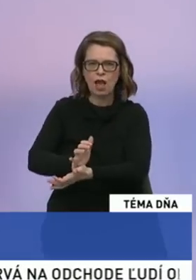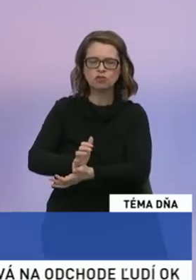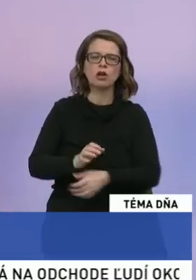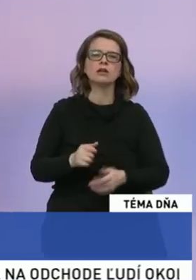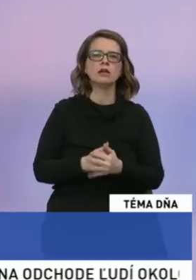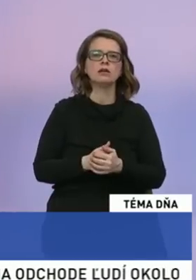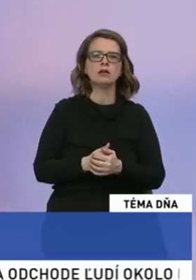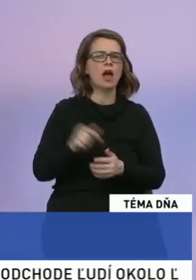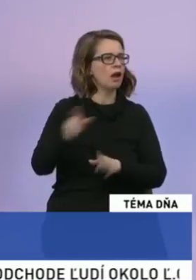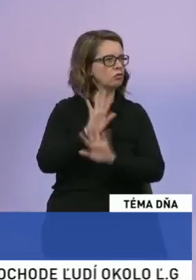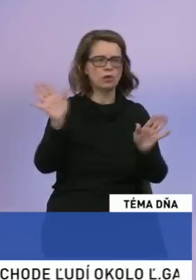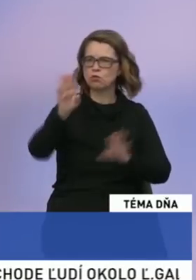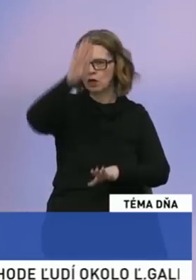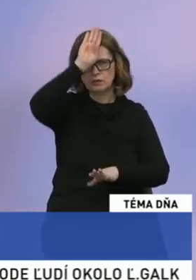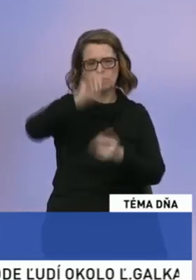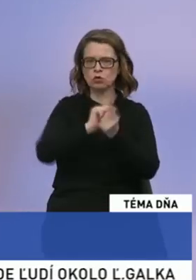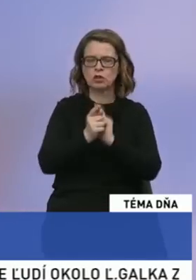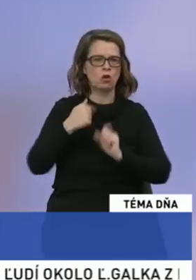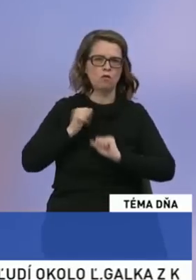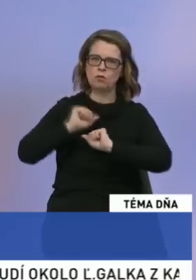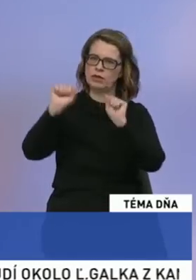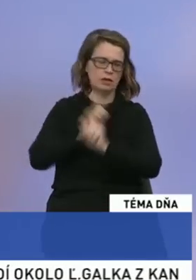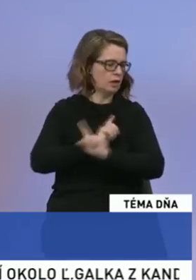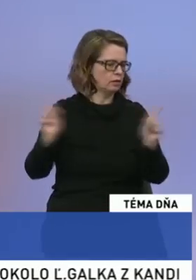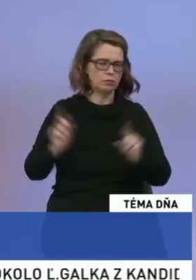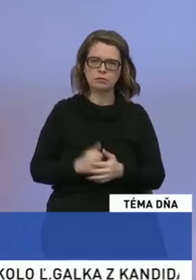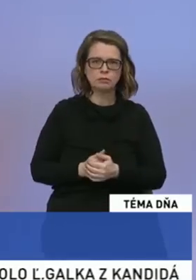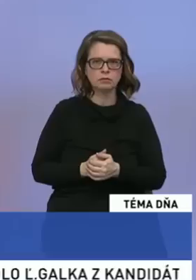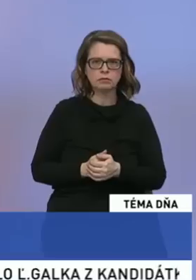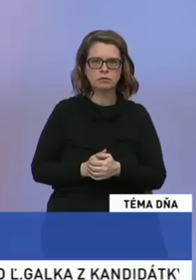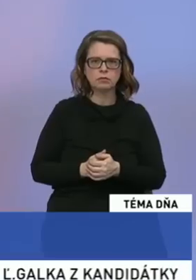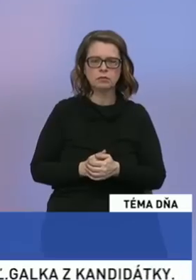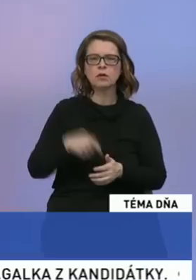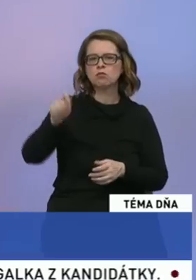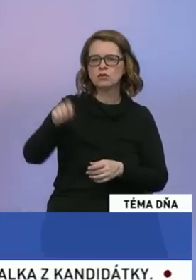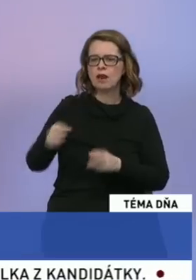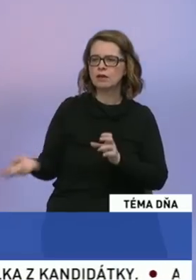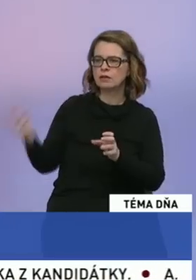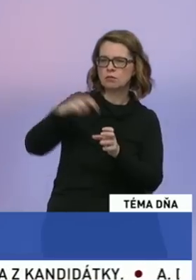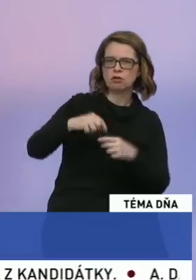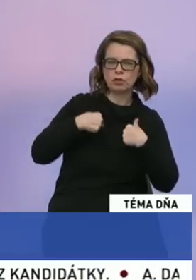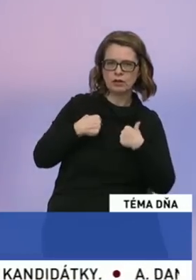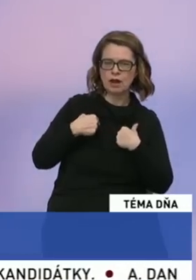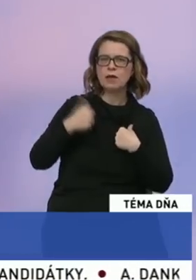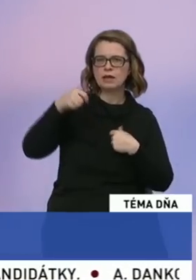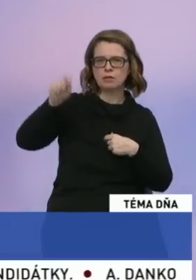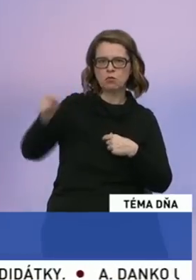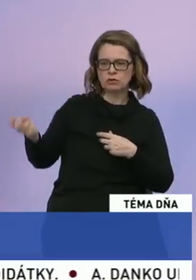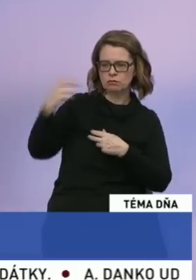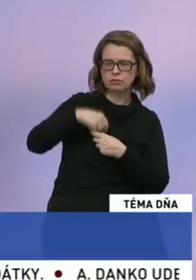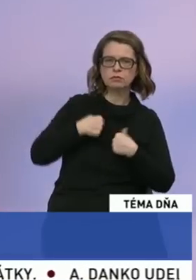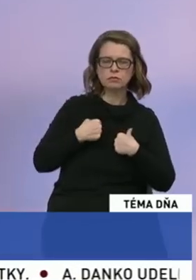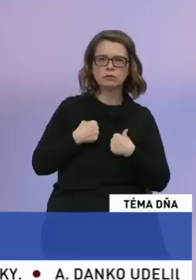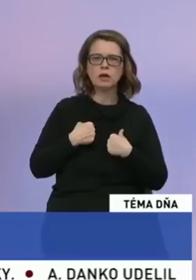rozhodne to nebude istambulský dohovor, ktorý budeme chrániť. Poslanky, niektoré prešli k nám, a poslanec, ktorý prešiel k nám, sú